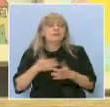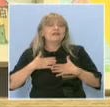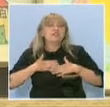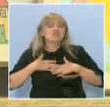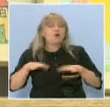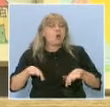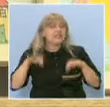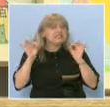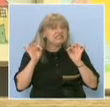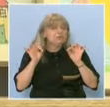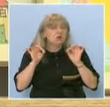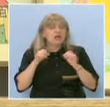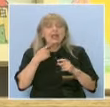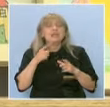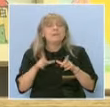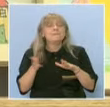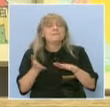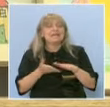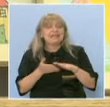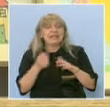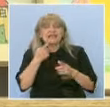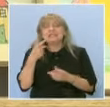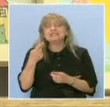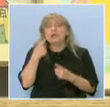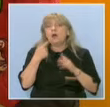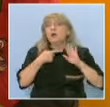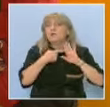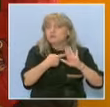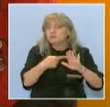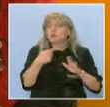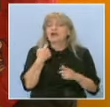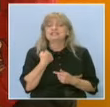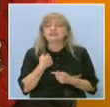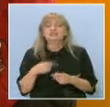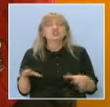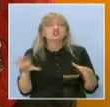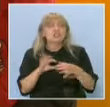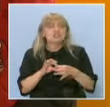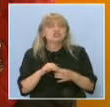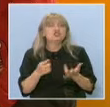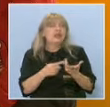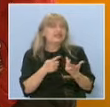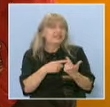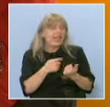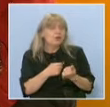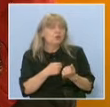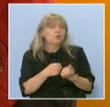избор на материали за изобразяване. Също ще съчетает няколко